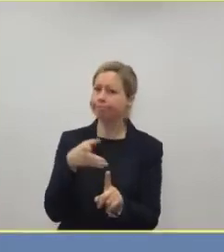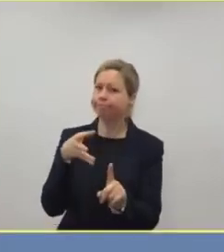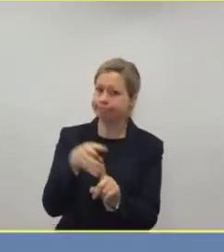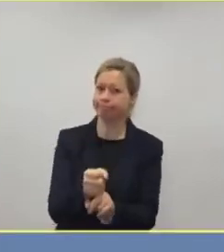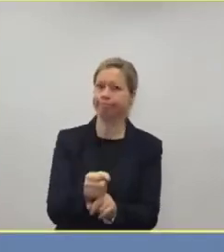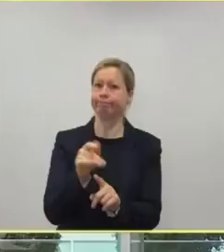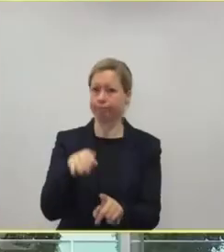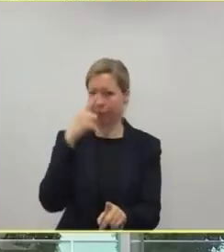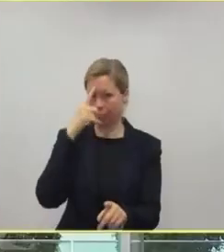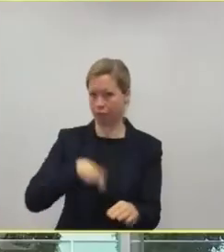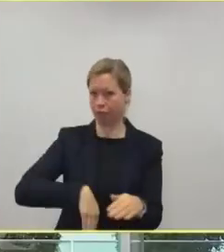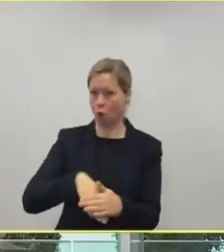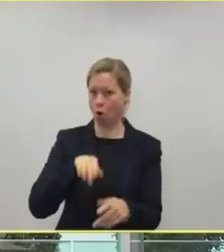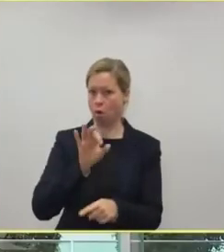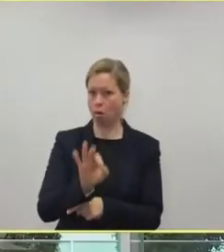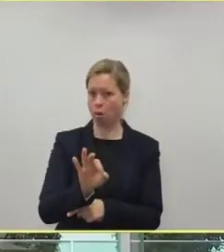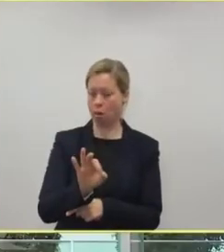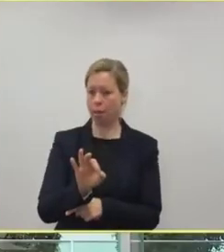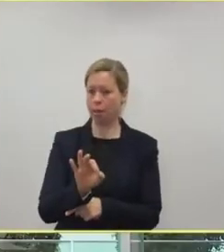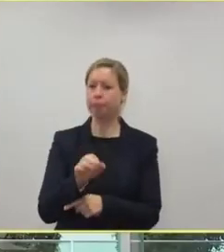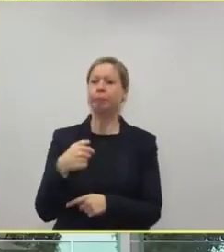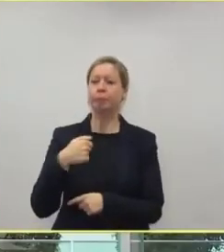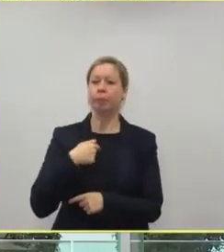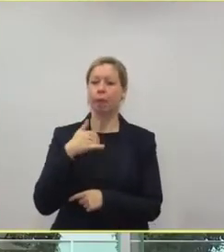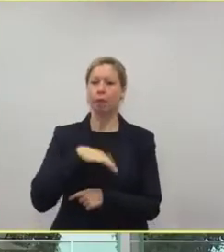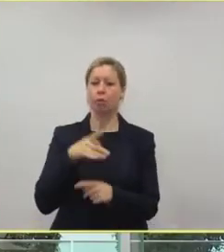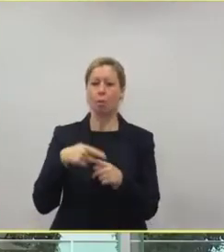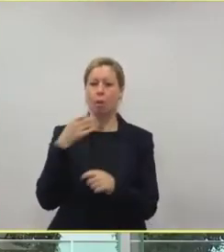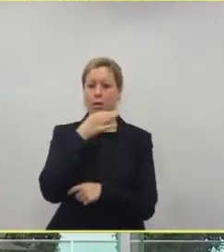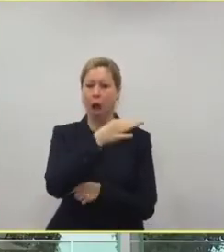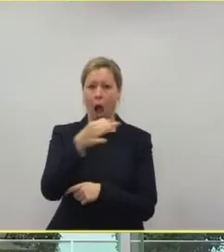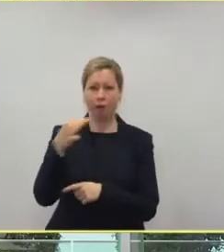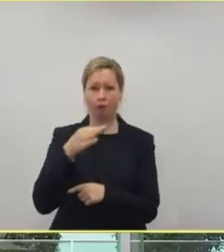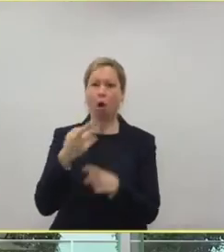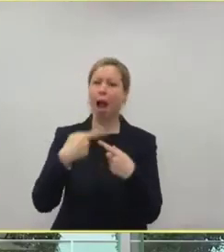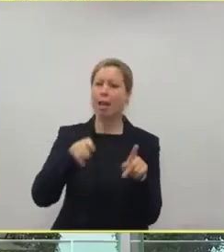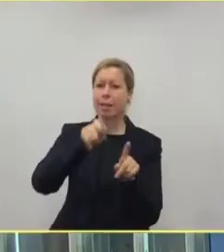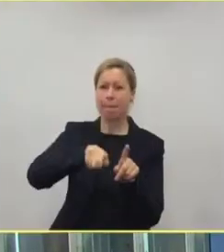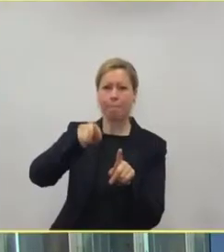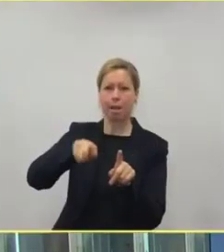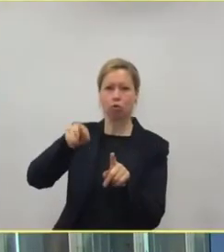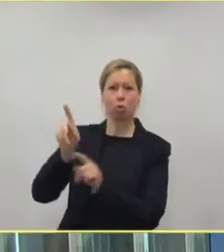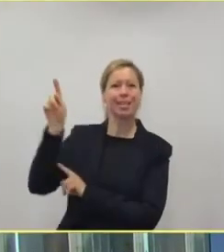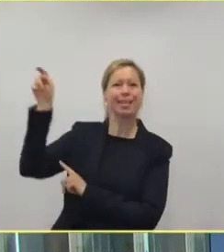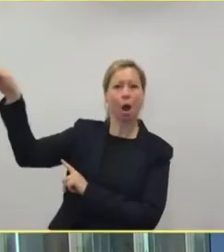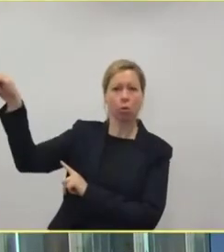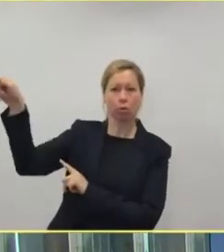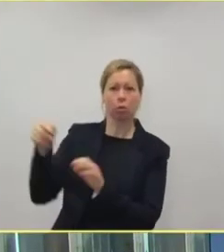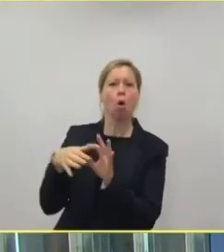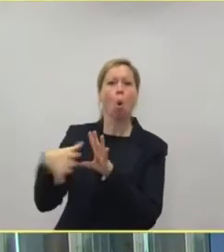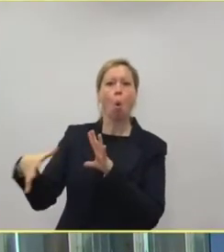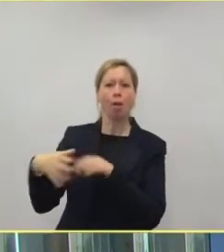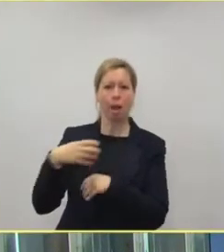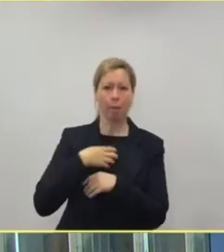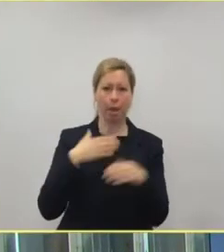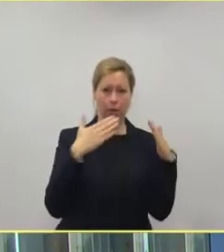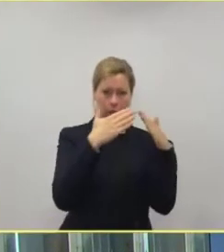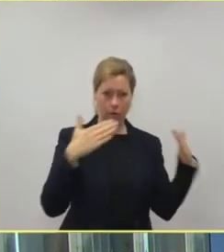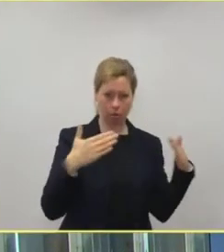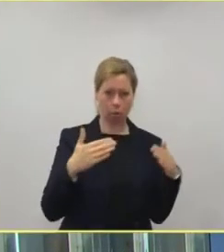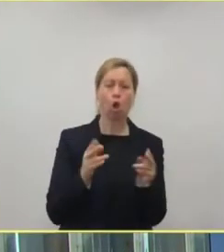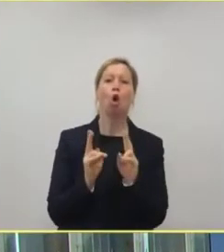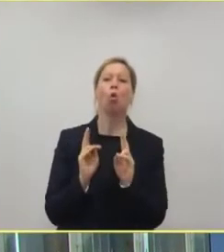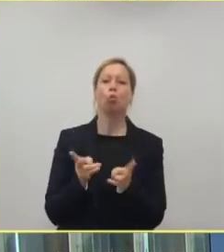Ich habe eine ganz kurze Nachfrage. Die Leute draußen, die nicht in den Kliniken sind, die gehen momentan zum großen Teil ungetestet in die